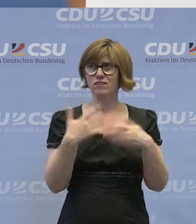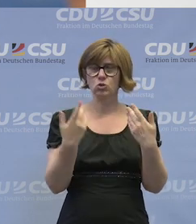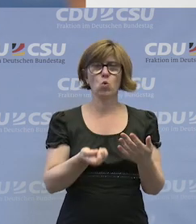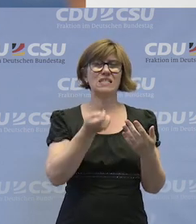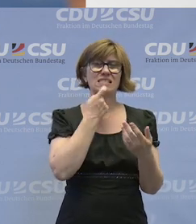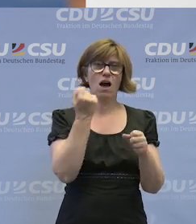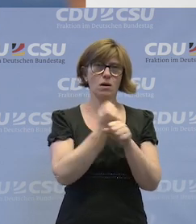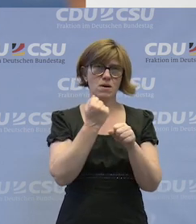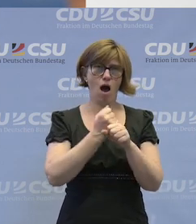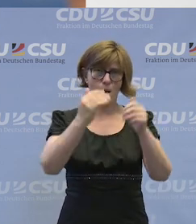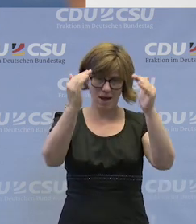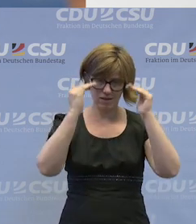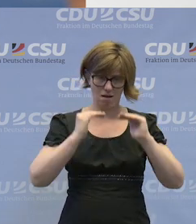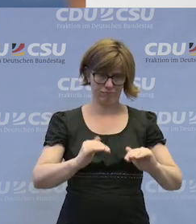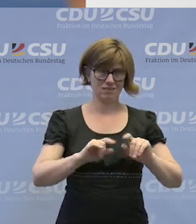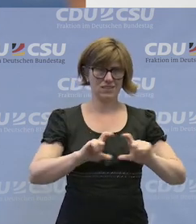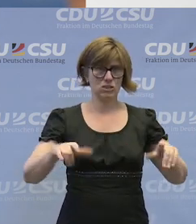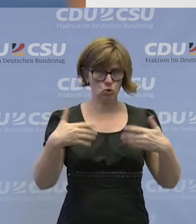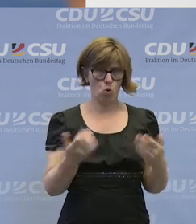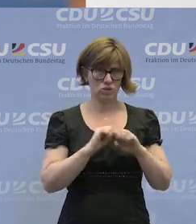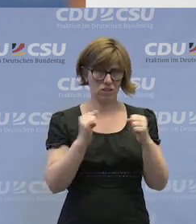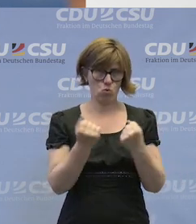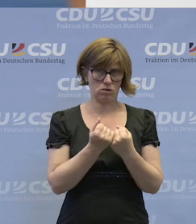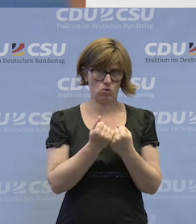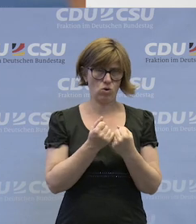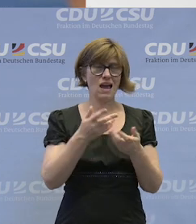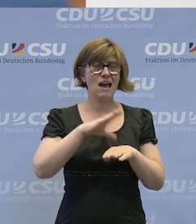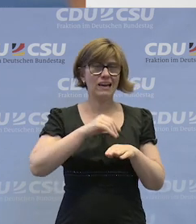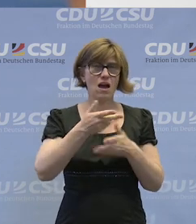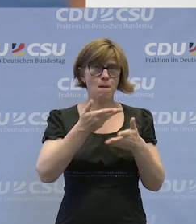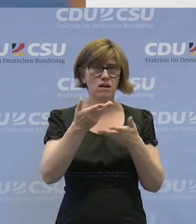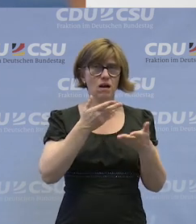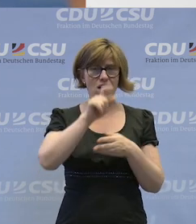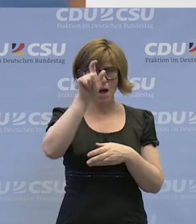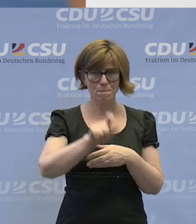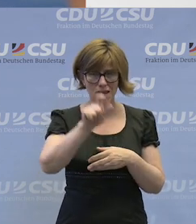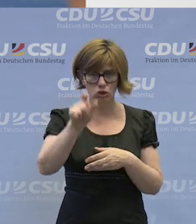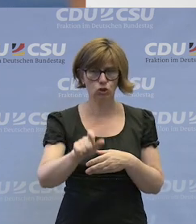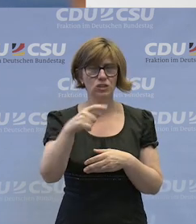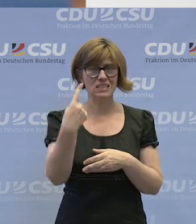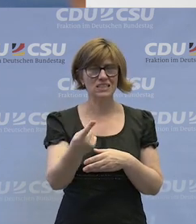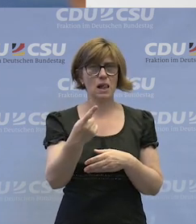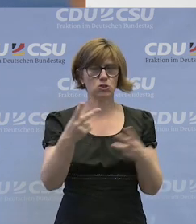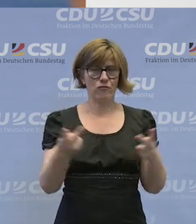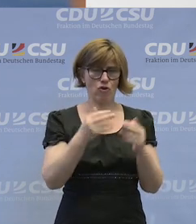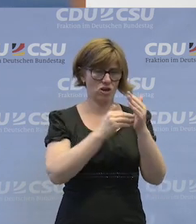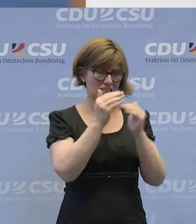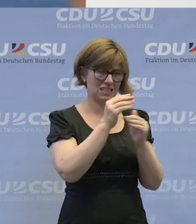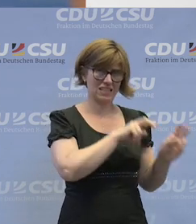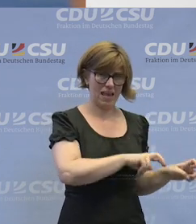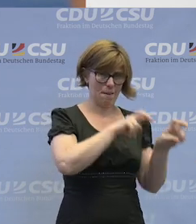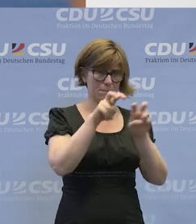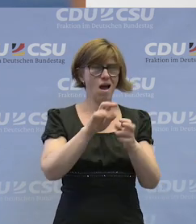Sachbearbeiter-Ebene runterzubringen, indem der Rehaberater einen Menschen, der aus dem Fördersystem kommt,